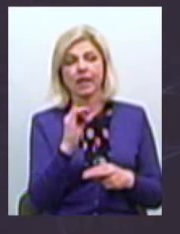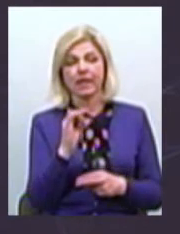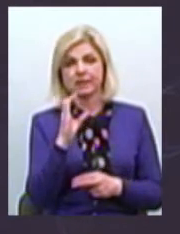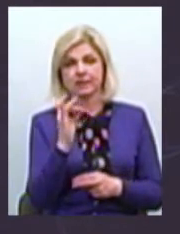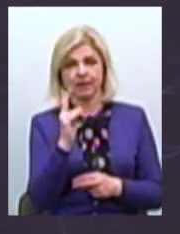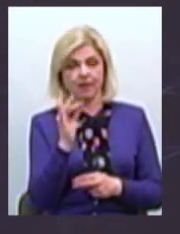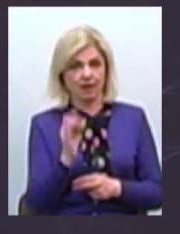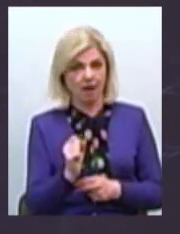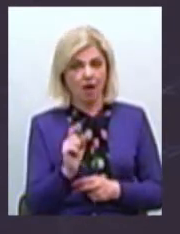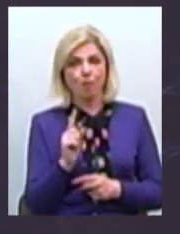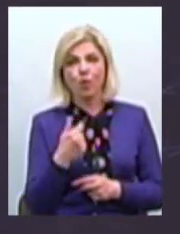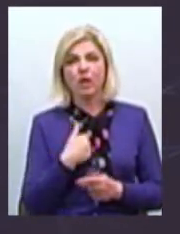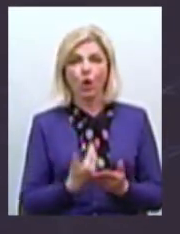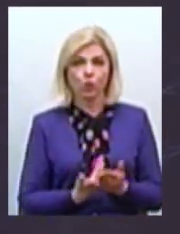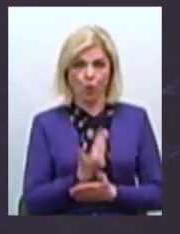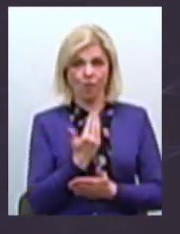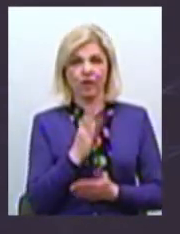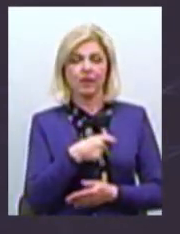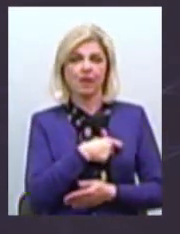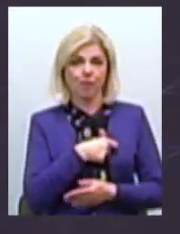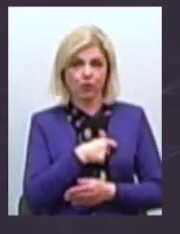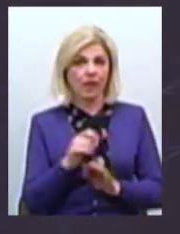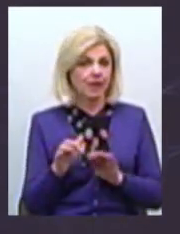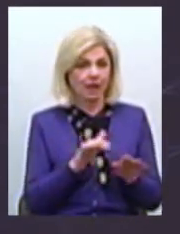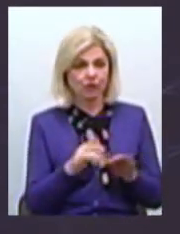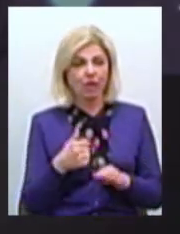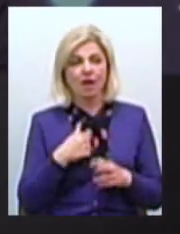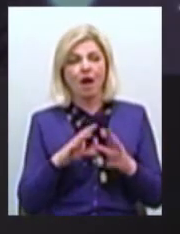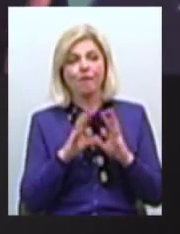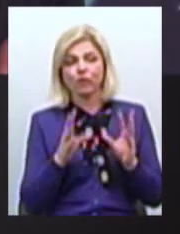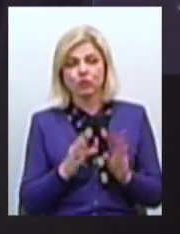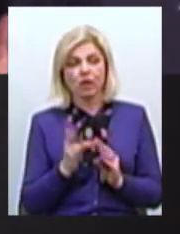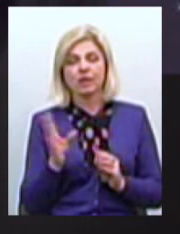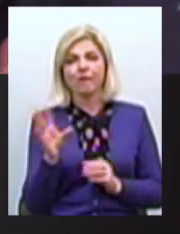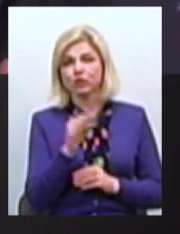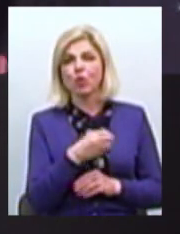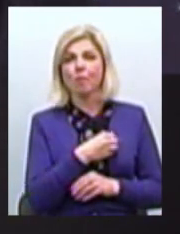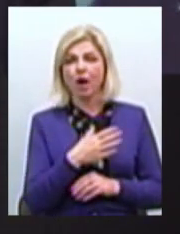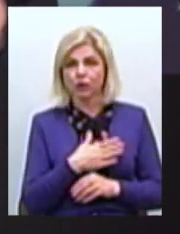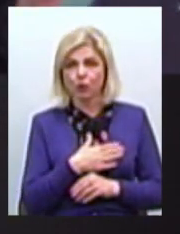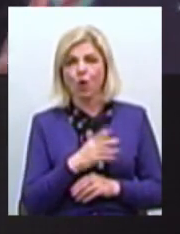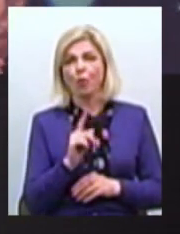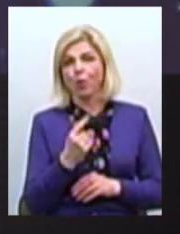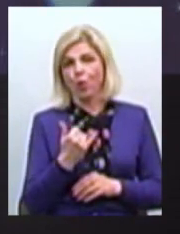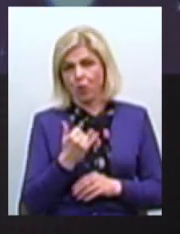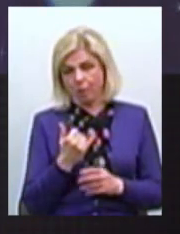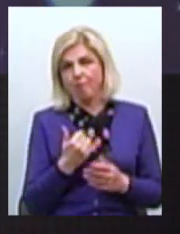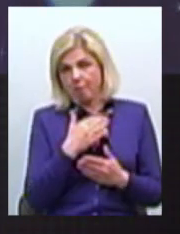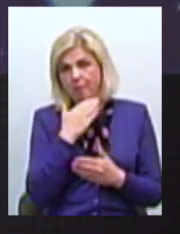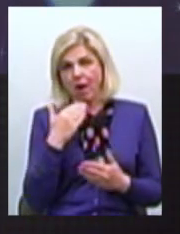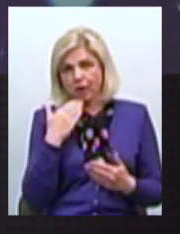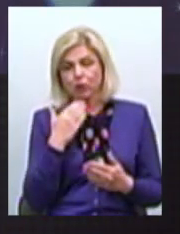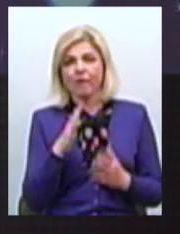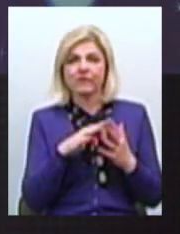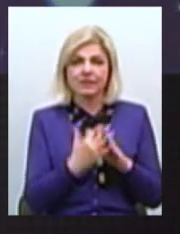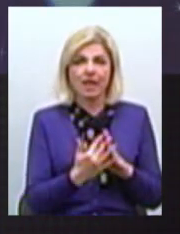Так як я взагалі новачок і в депутатській діяльності Я взагалі, ну не все майно, ти просто божеш знати, тому що мене багато дуже І в селах, і в